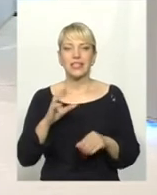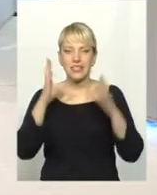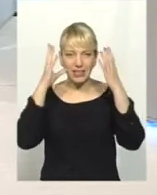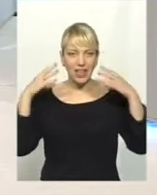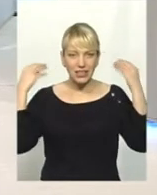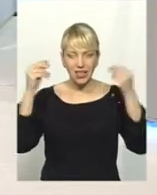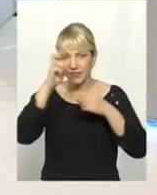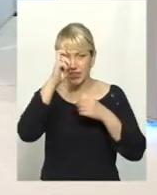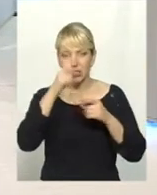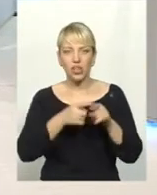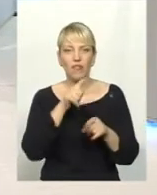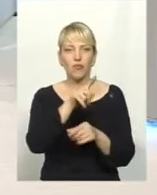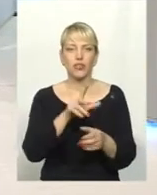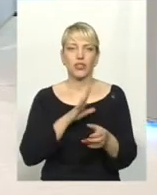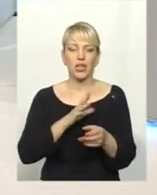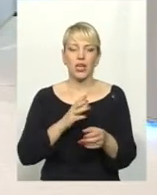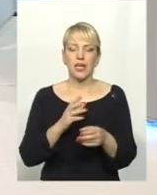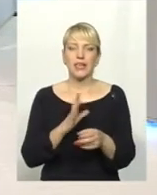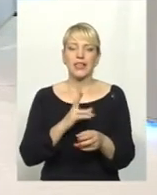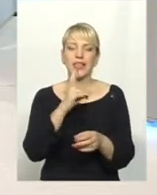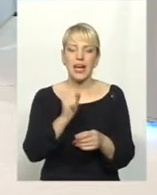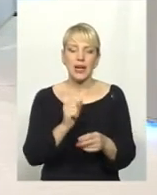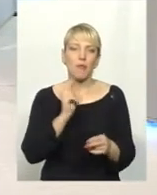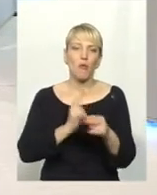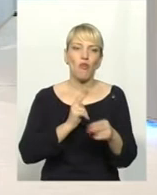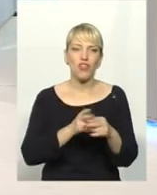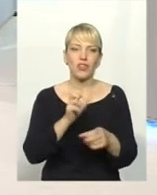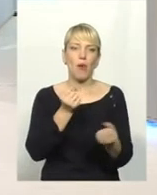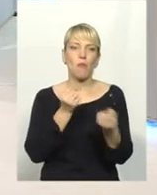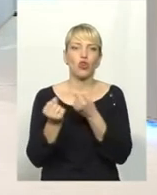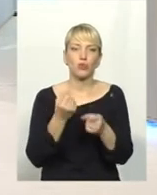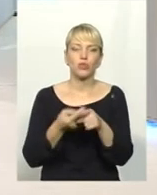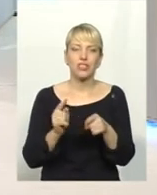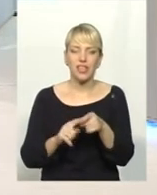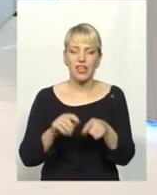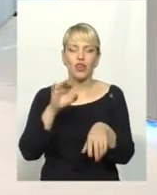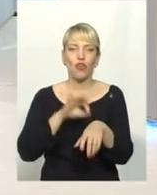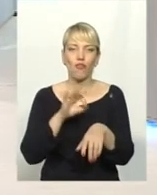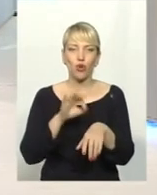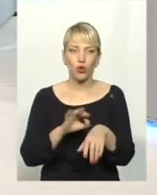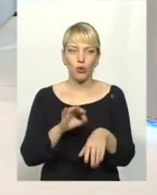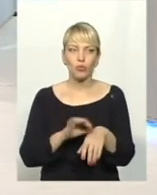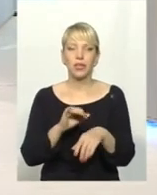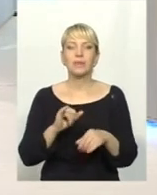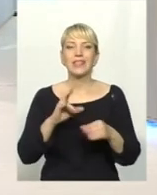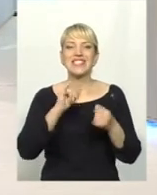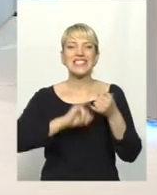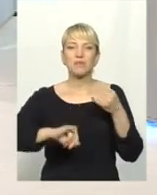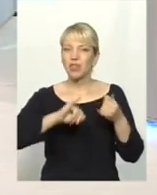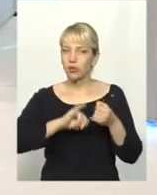заходи з профілактики розповсюдження, як ми кажемо, на боротьбу, з мікробою боротися